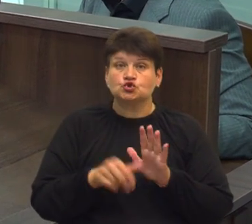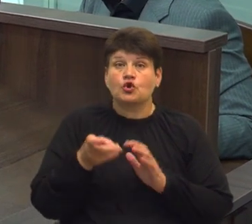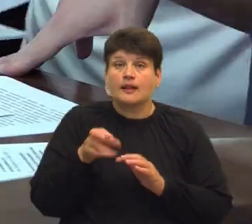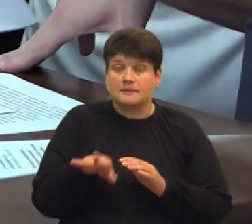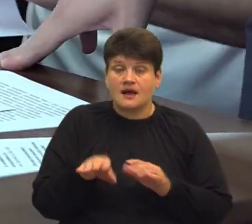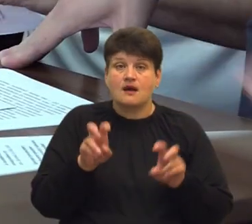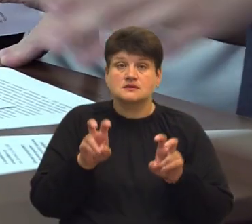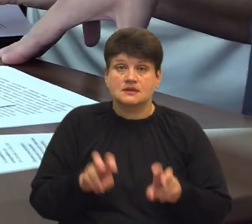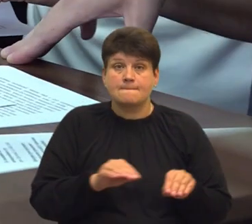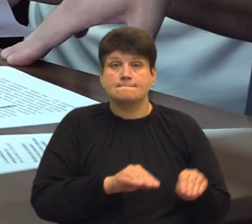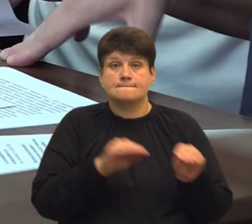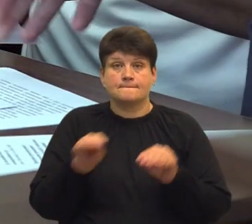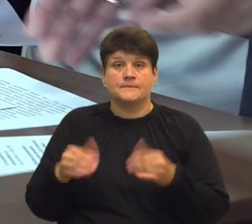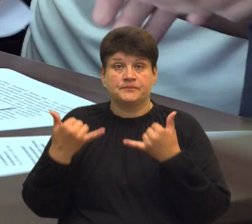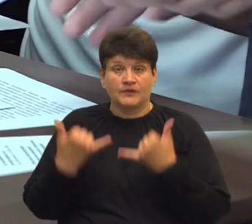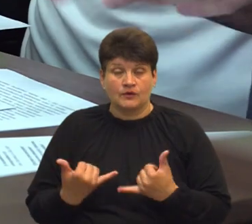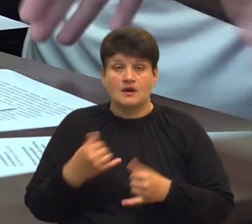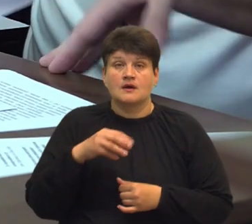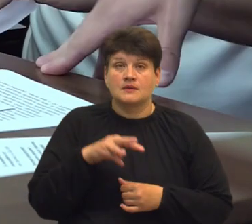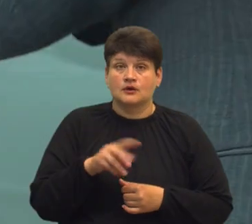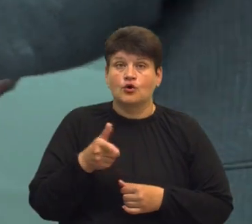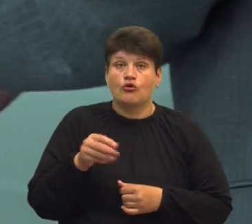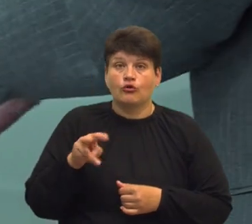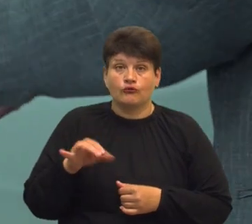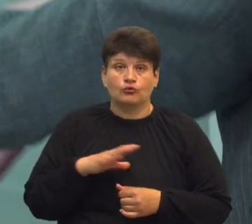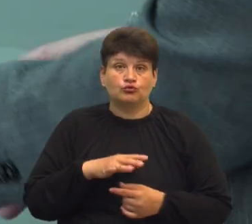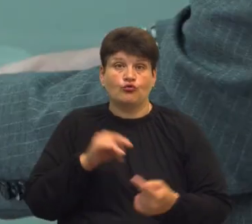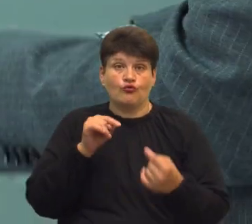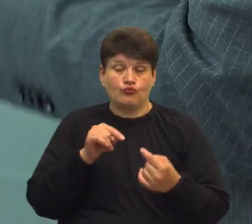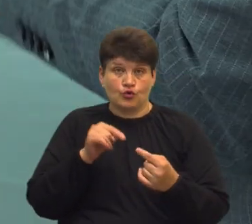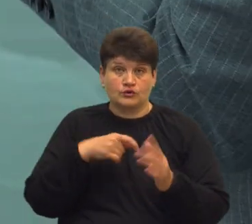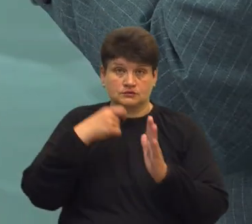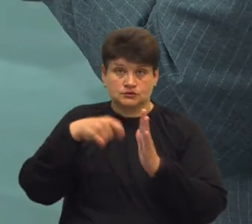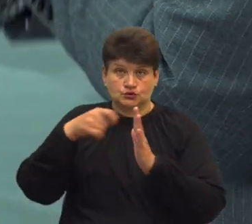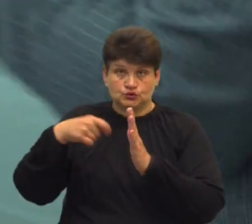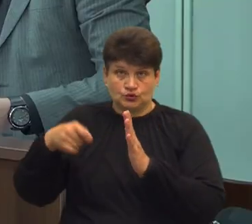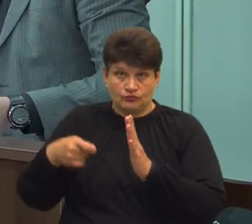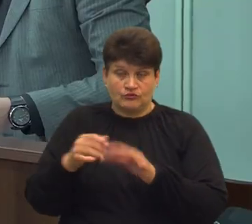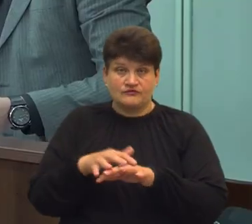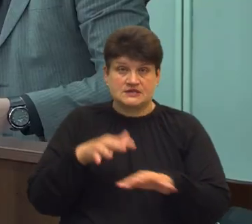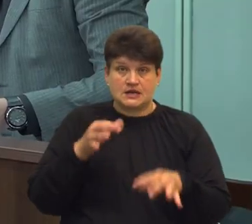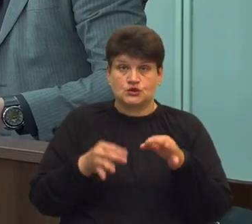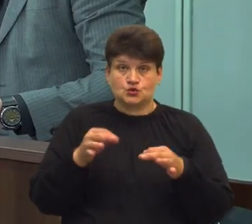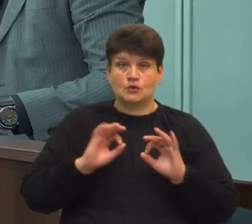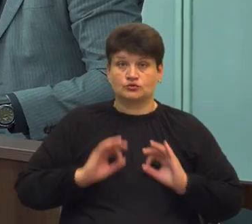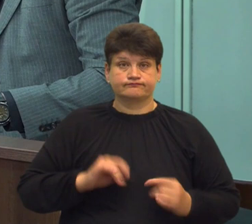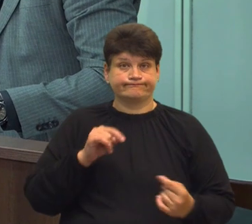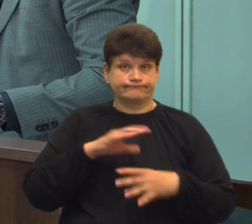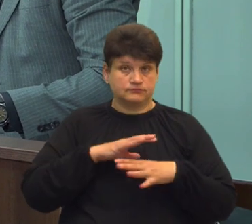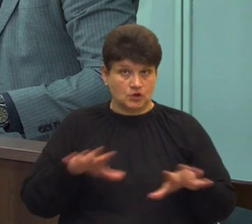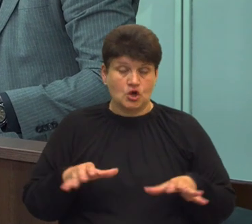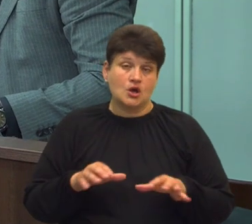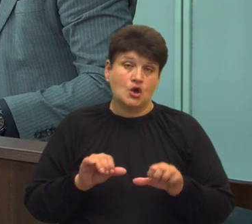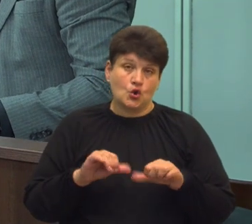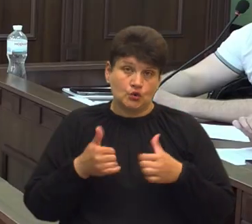перенесли на сьогодні. Михайло Головко був проти відеозйомки Суспільного в залі суду, а прокурор не заперечував. Колегія суддів дозволила